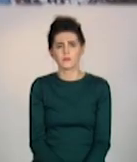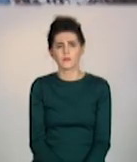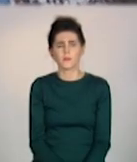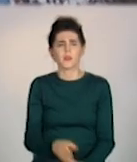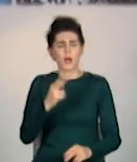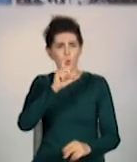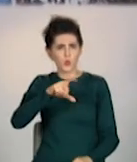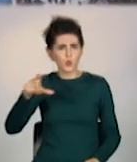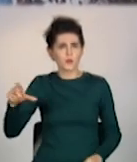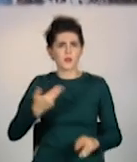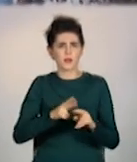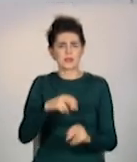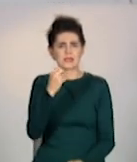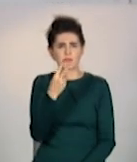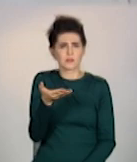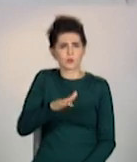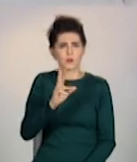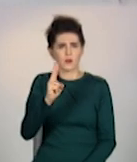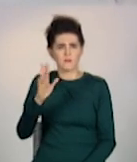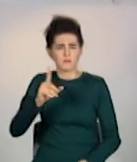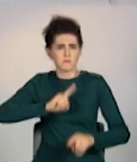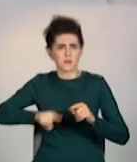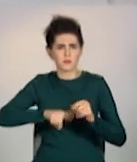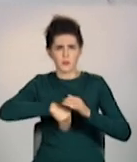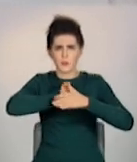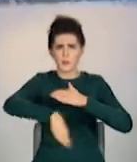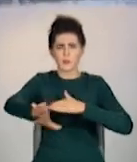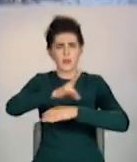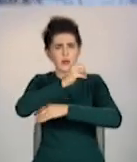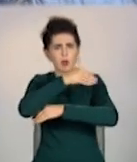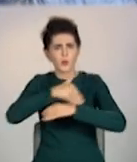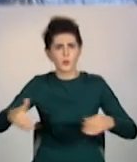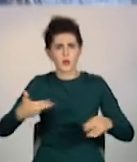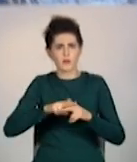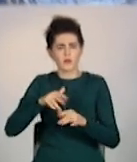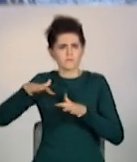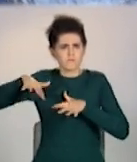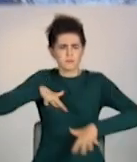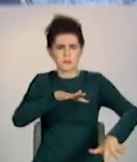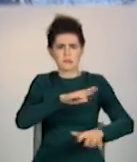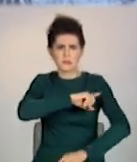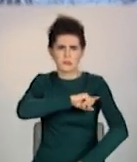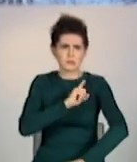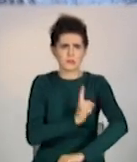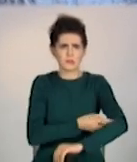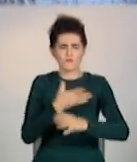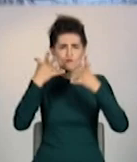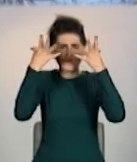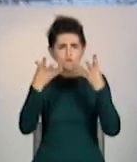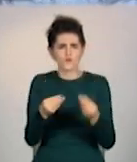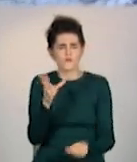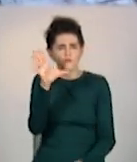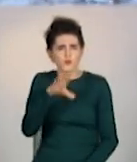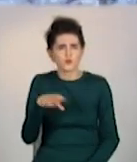Мешканці 12-ти квартир були змушені покинути своє житло. Це ріка була, розумієте? Воно все промокло.